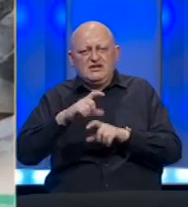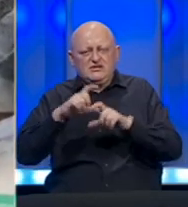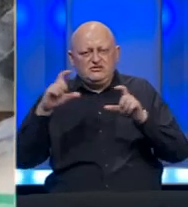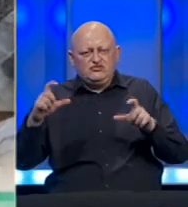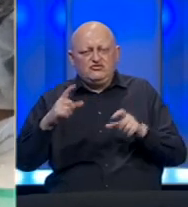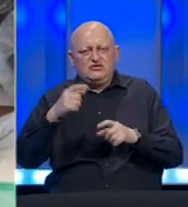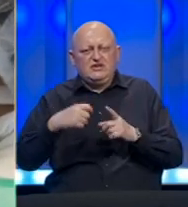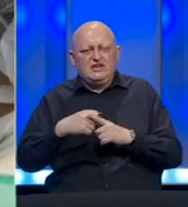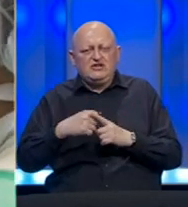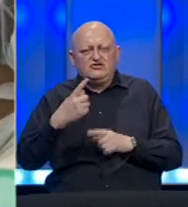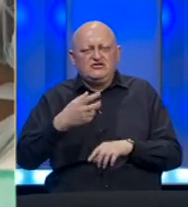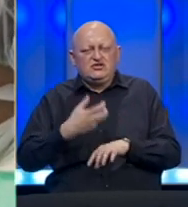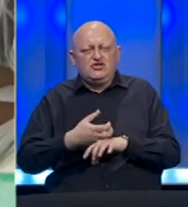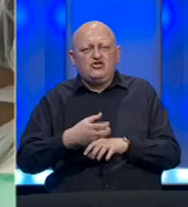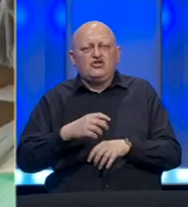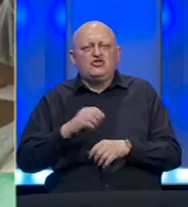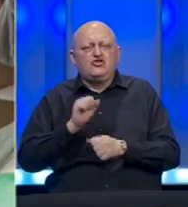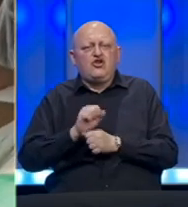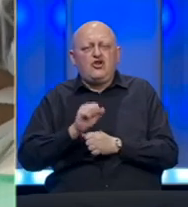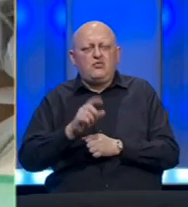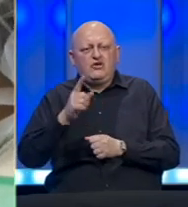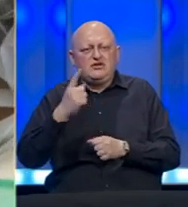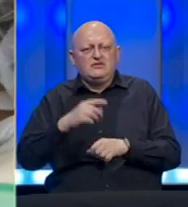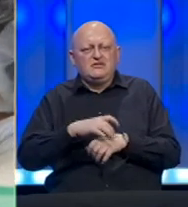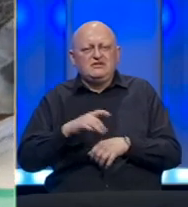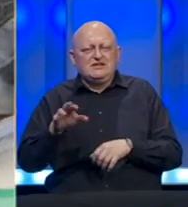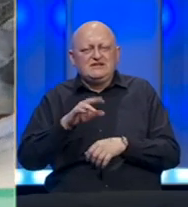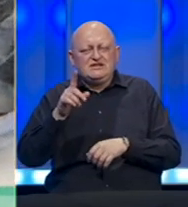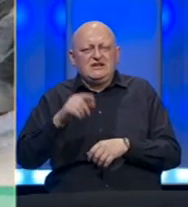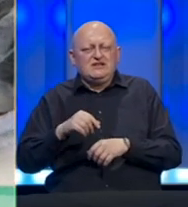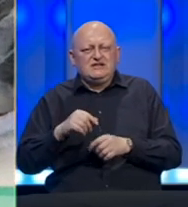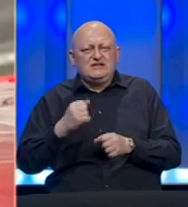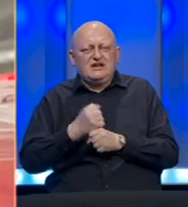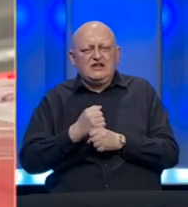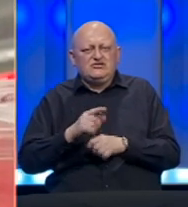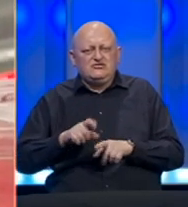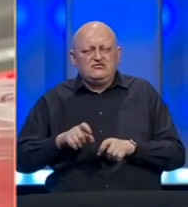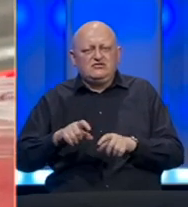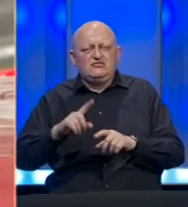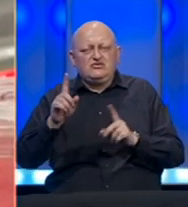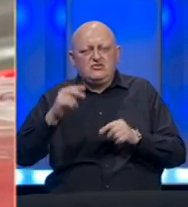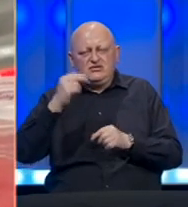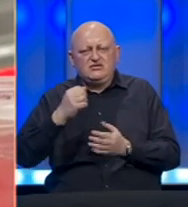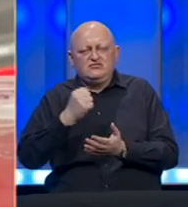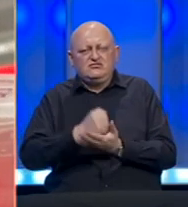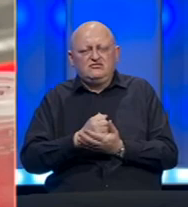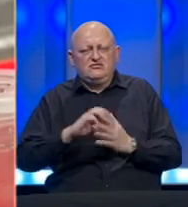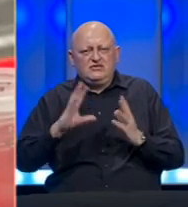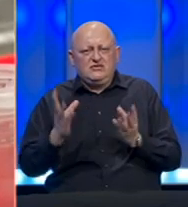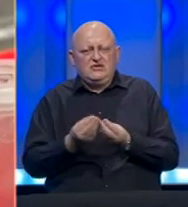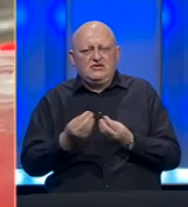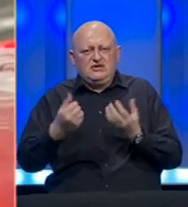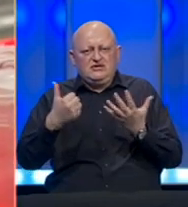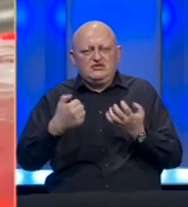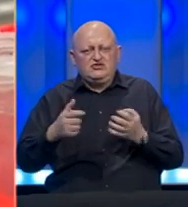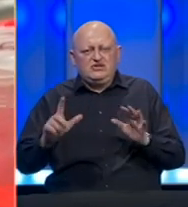lica u Kneževu, jedan ljekar iz Doboja i jedna medicinska sestra iz Gradiške. Koronavirus u Republici Srpskoj potvrđen je kod ukupno šest